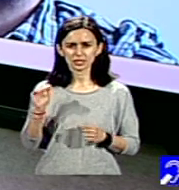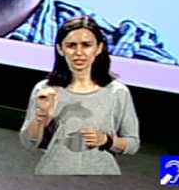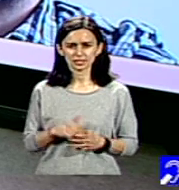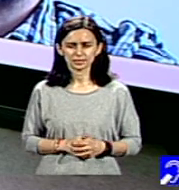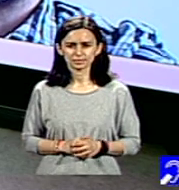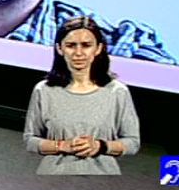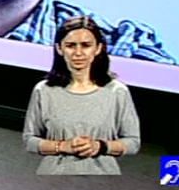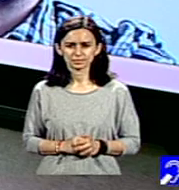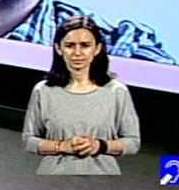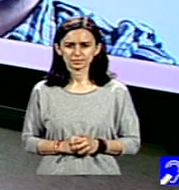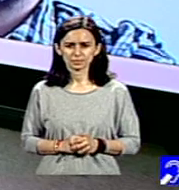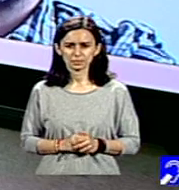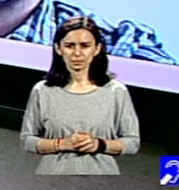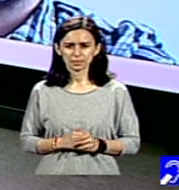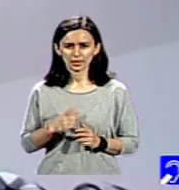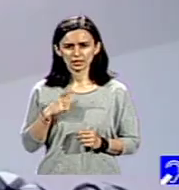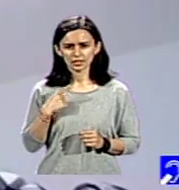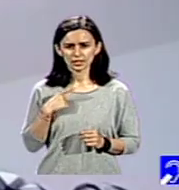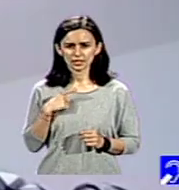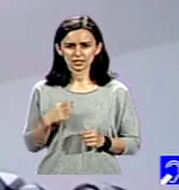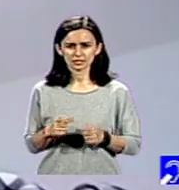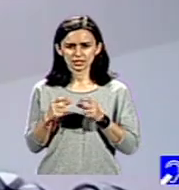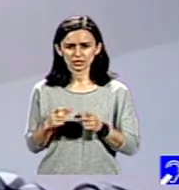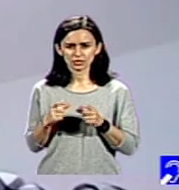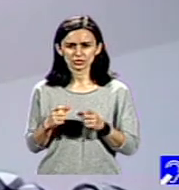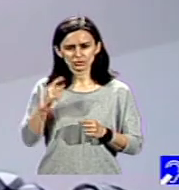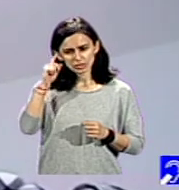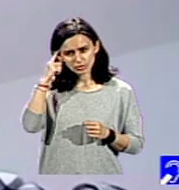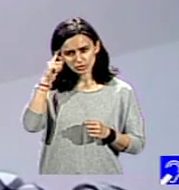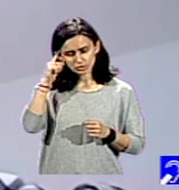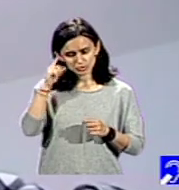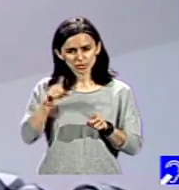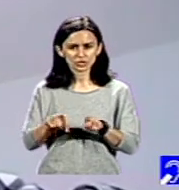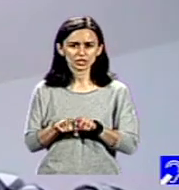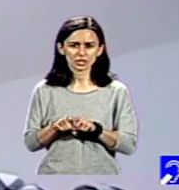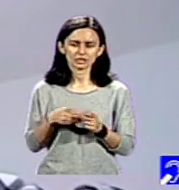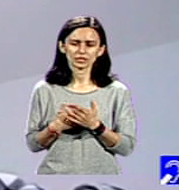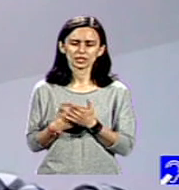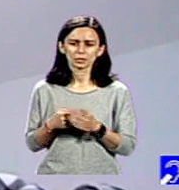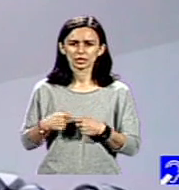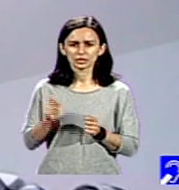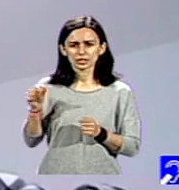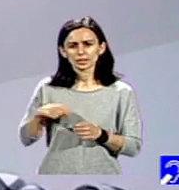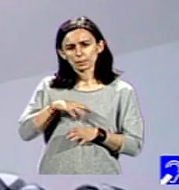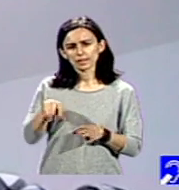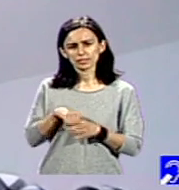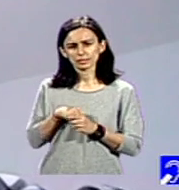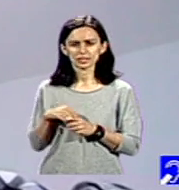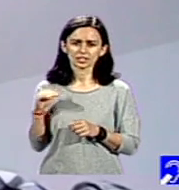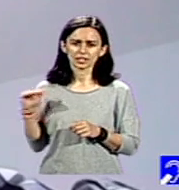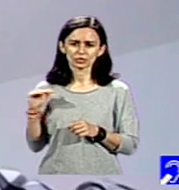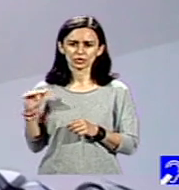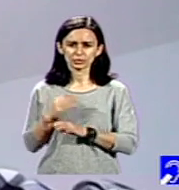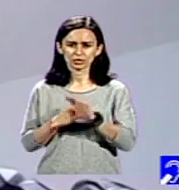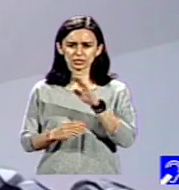De sigur, este o situație comună tuturor familiilor cu copii cu dizabilități,